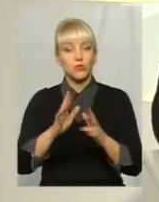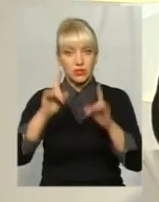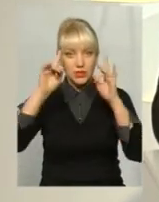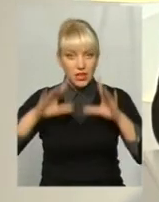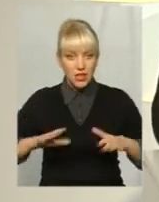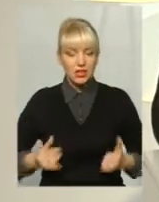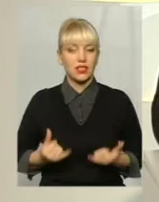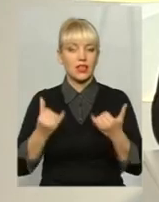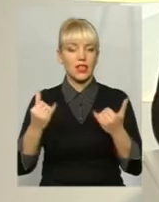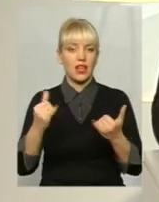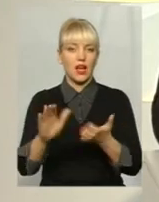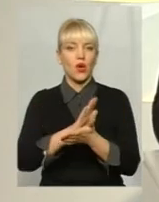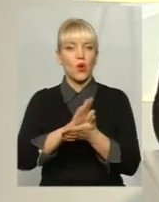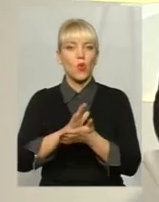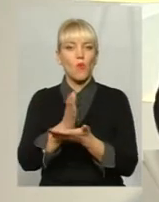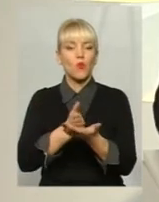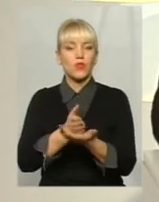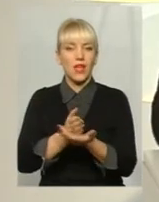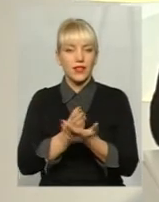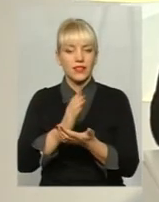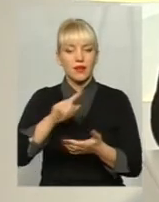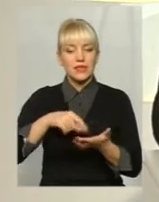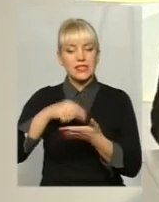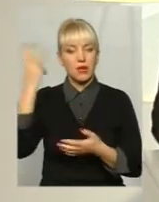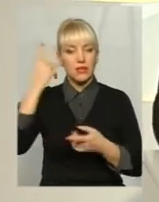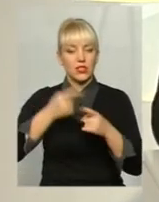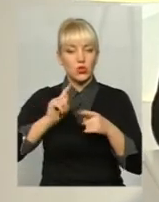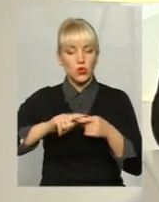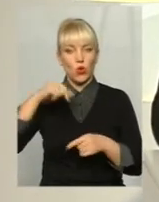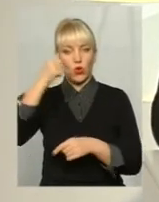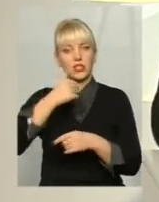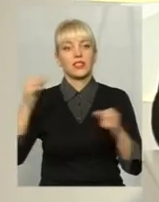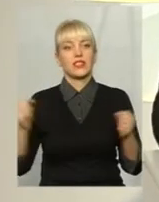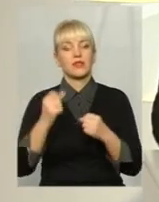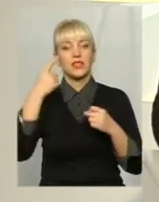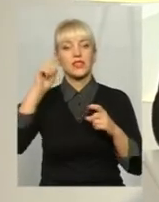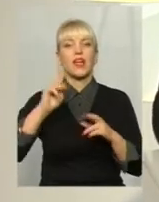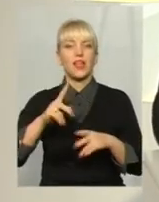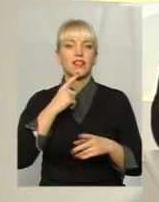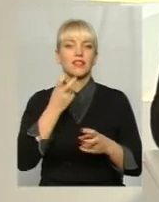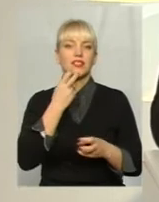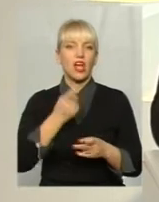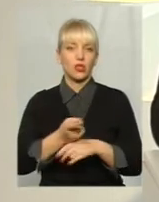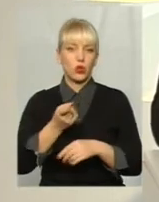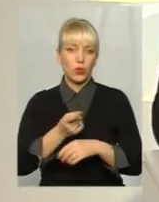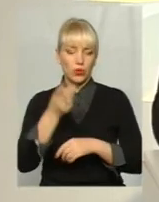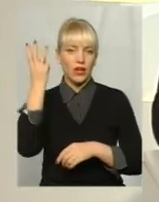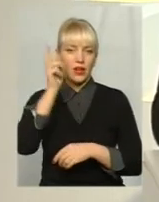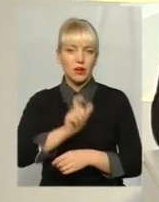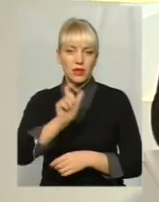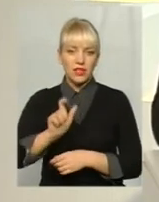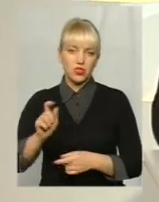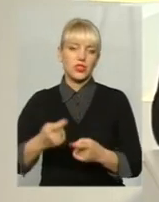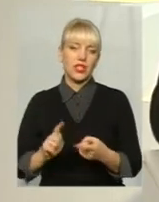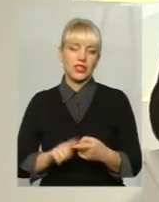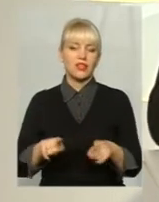для комунальників міста Хмельницького цьогорічна зима? Ну знаєте, як бувають, жартують хмельничани, та й не тільки хмельничани, мабуть, в будь-якому